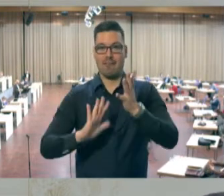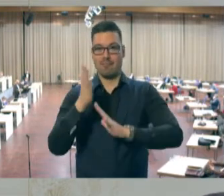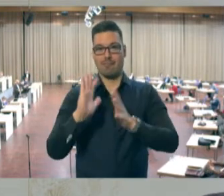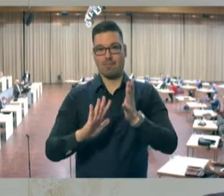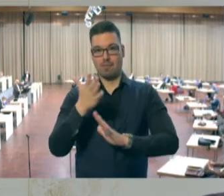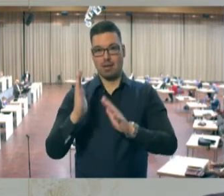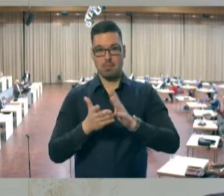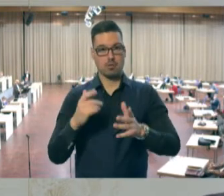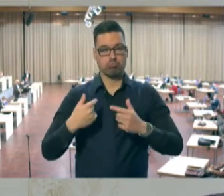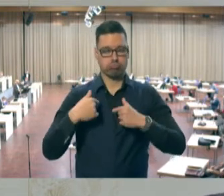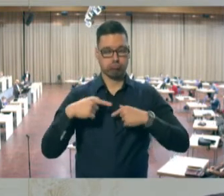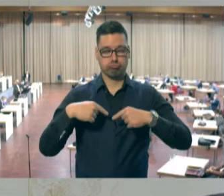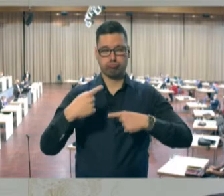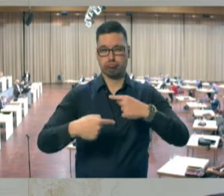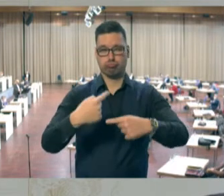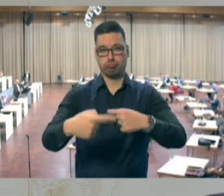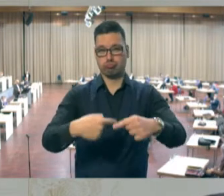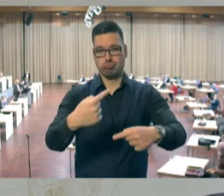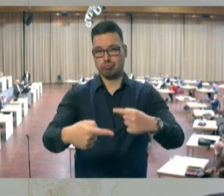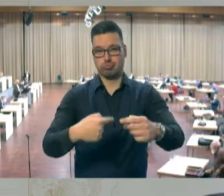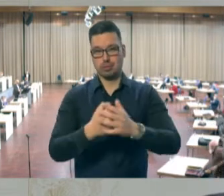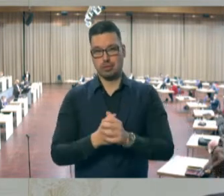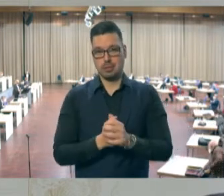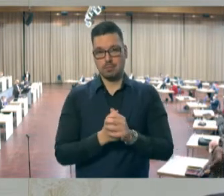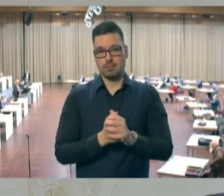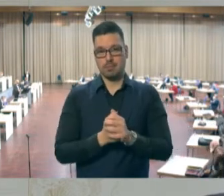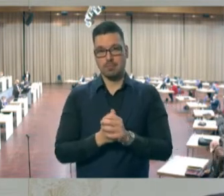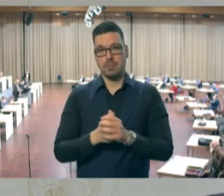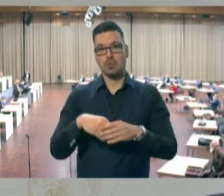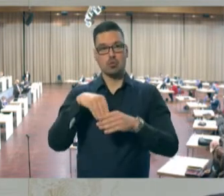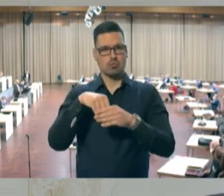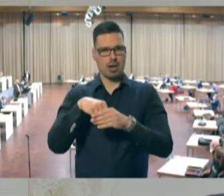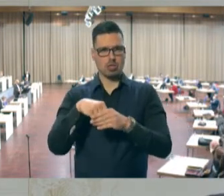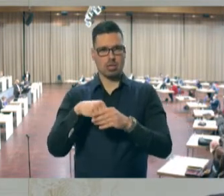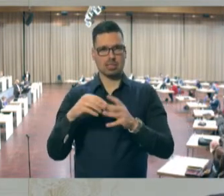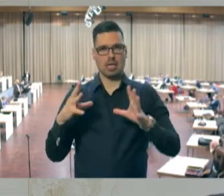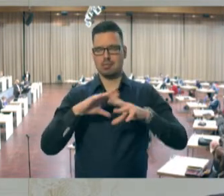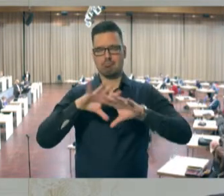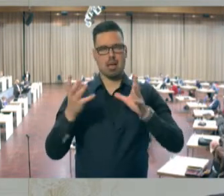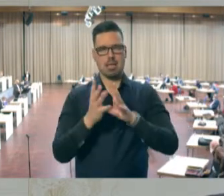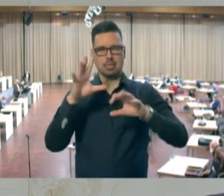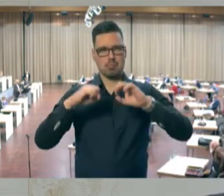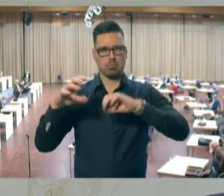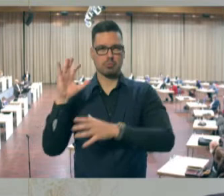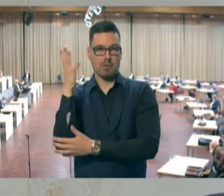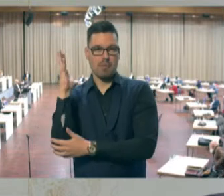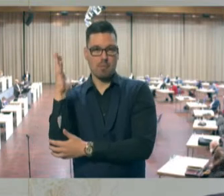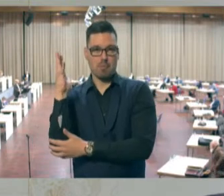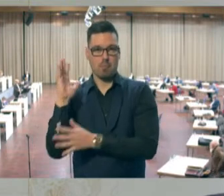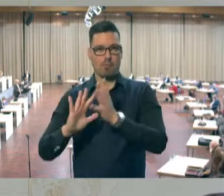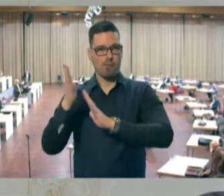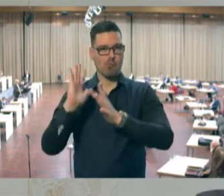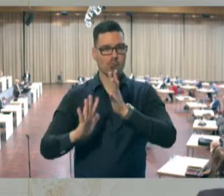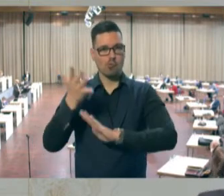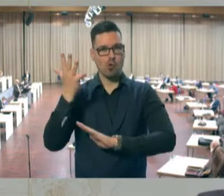brausend sucht, brasselnd in die dürre Frucht, fällt sie in des Speichers Räume, in der Sparren dürre Bäume, und als